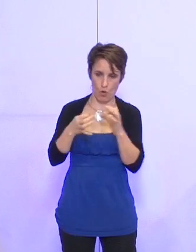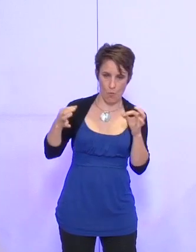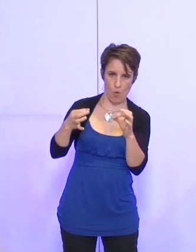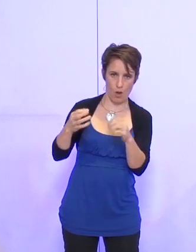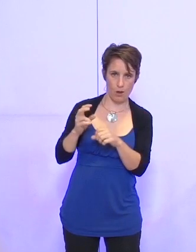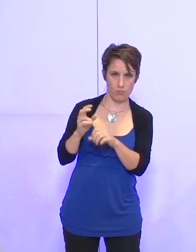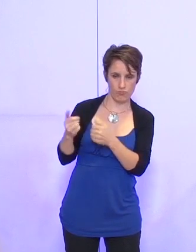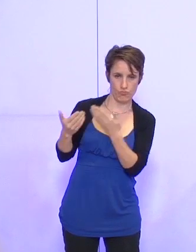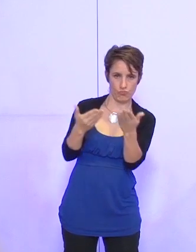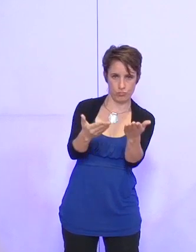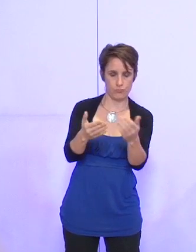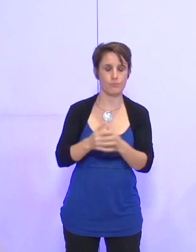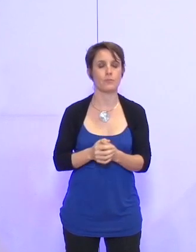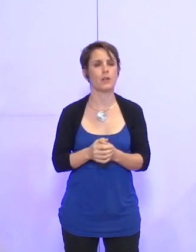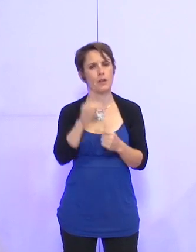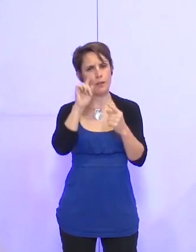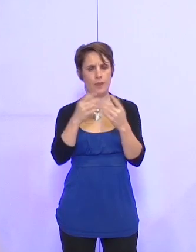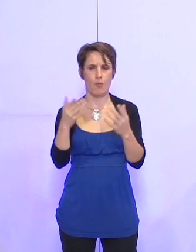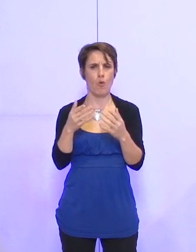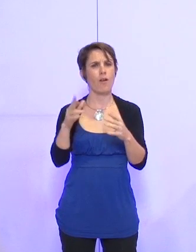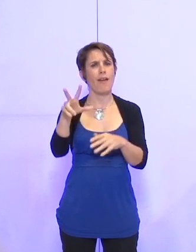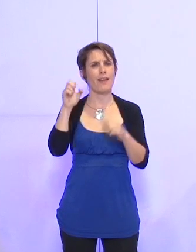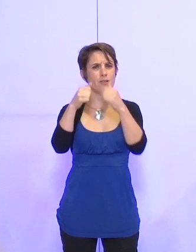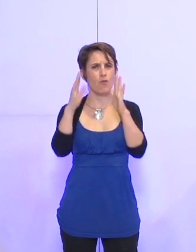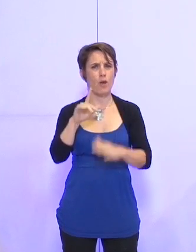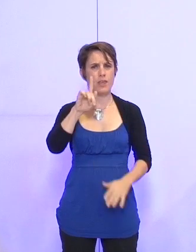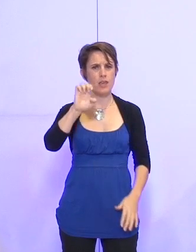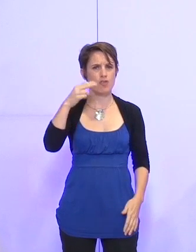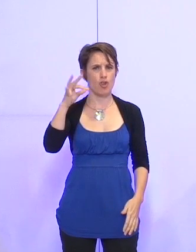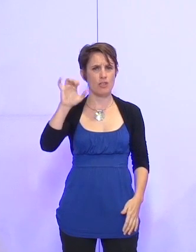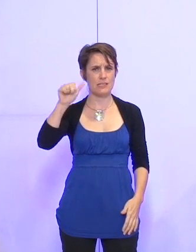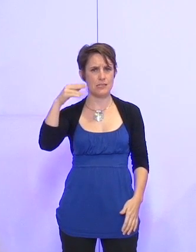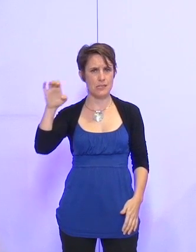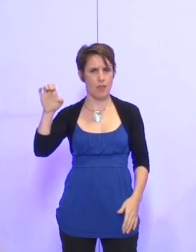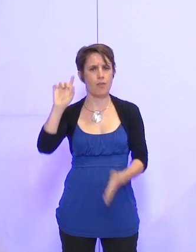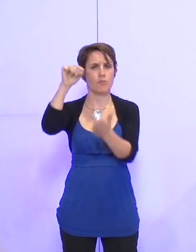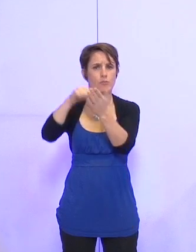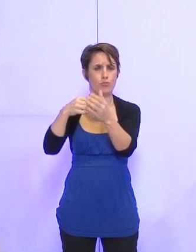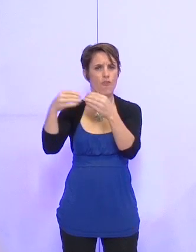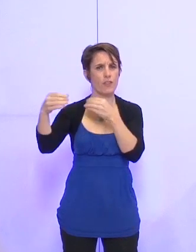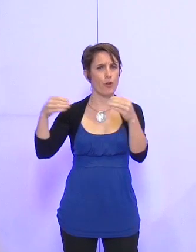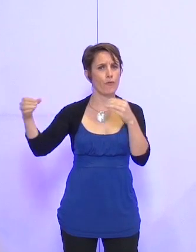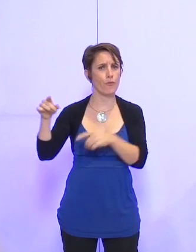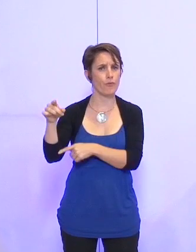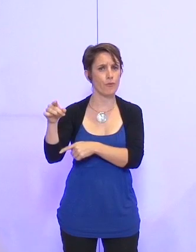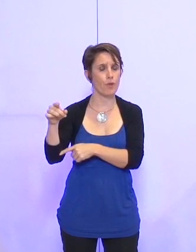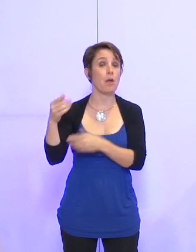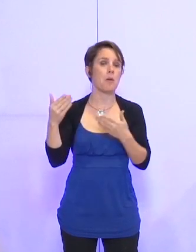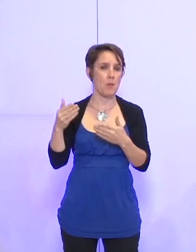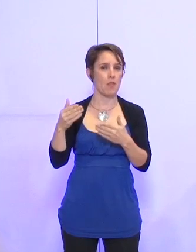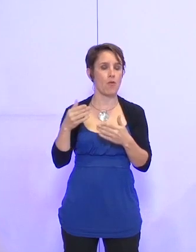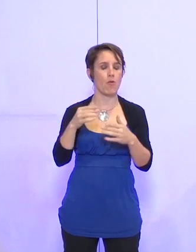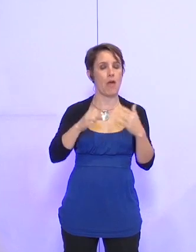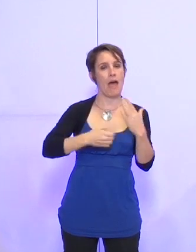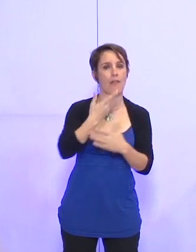Donc, cela porte sur l'occupation de l'ex-foyer Jean Sian à la Ville-Neuve par des artistes de la